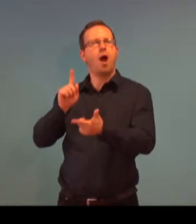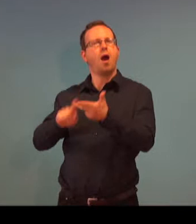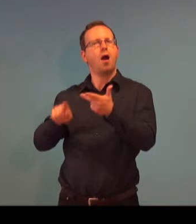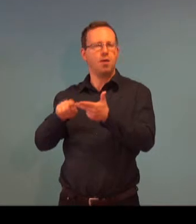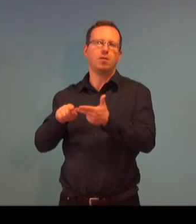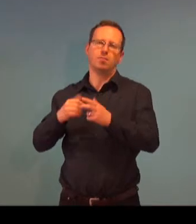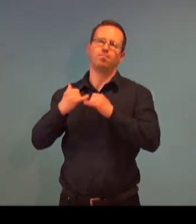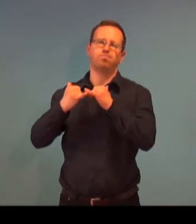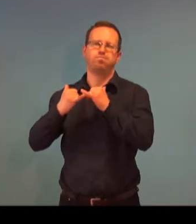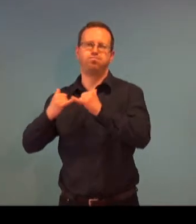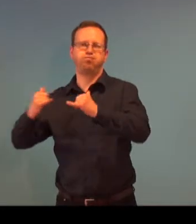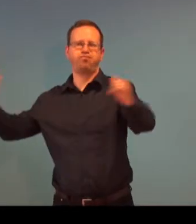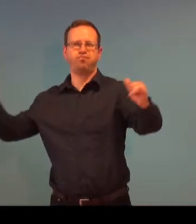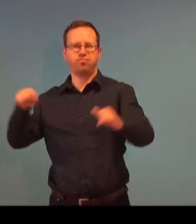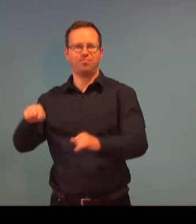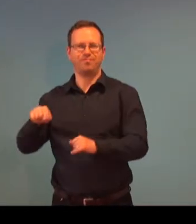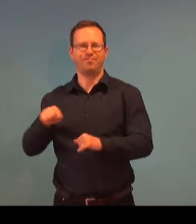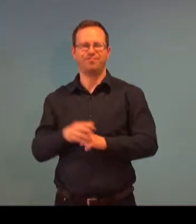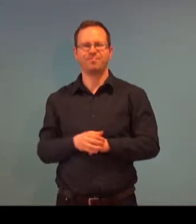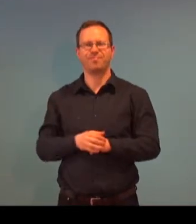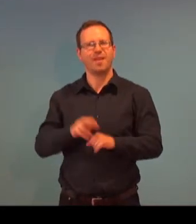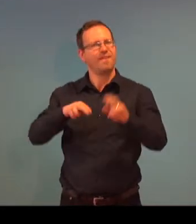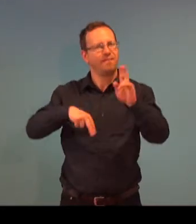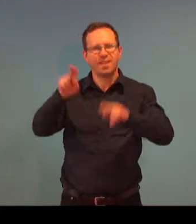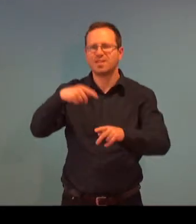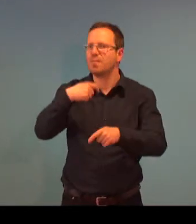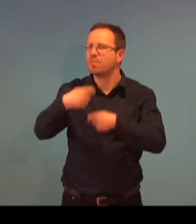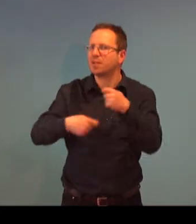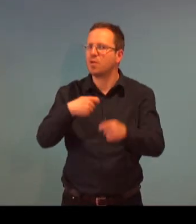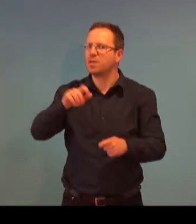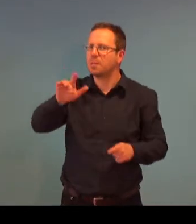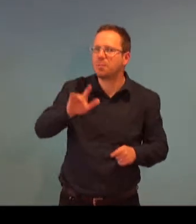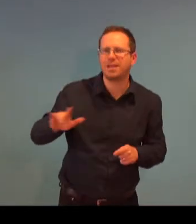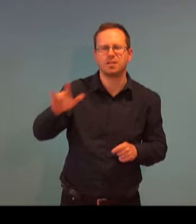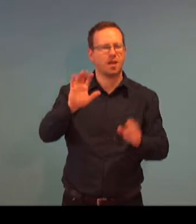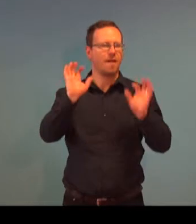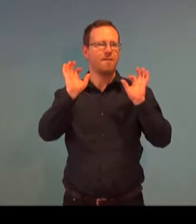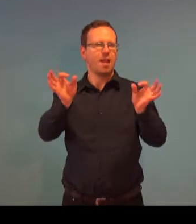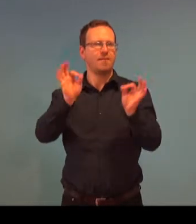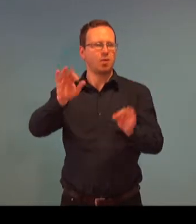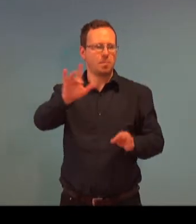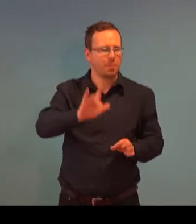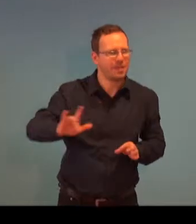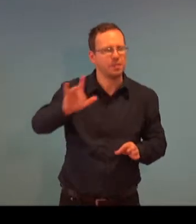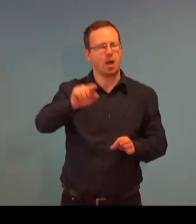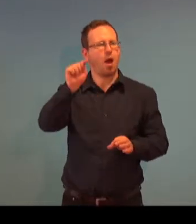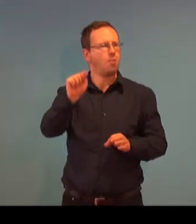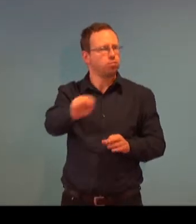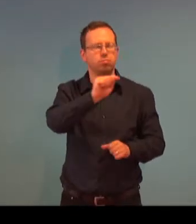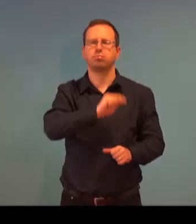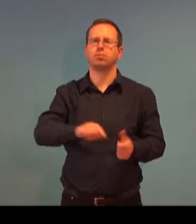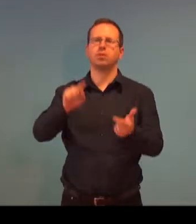a tato spolupráce přinesla takový začátek, kdy bylo možné vytvořit více